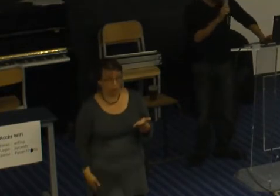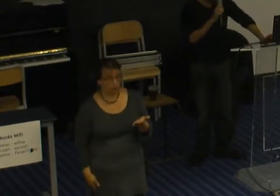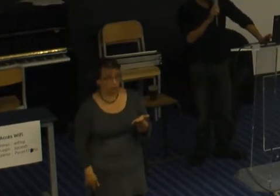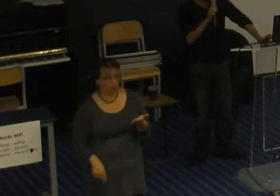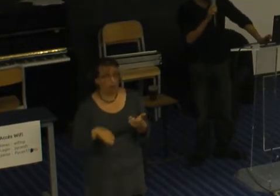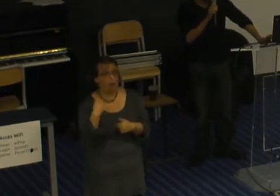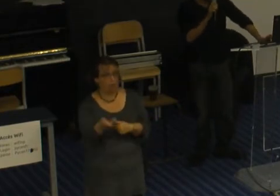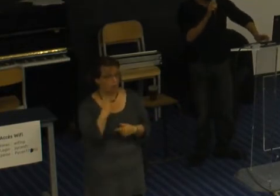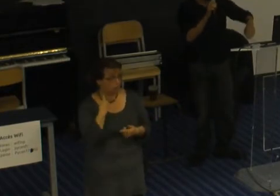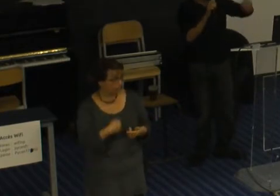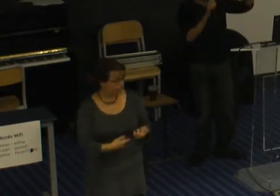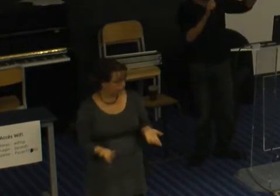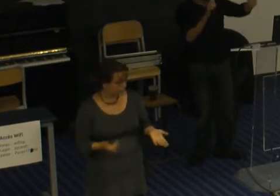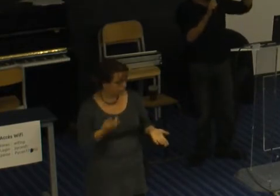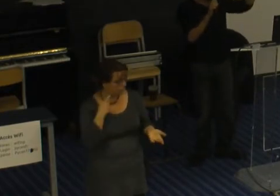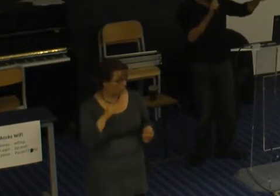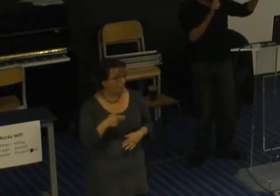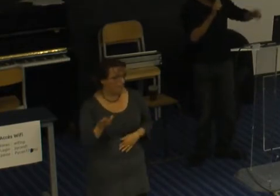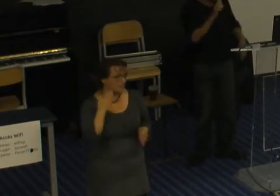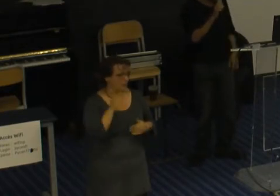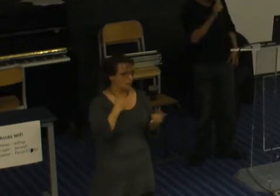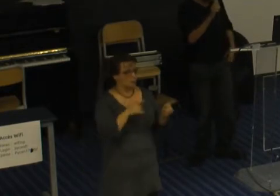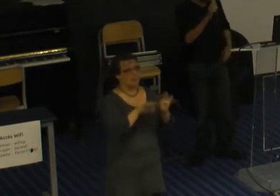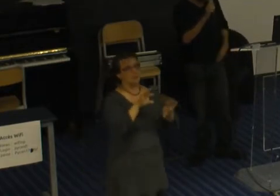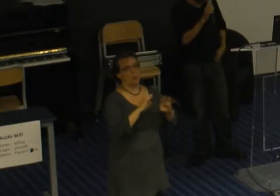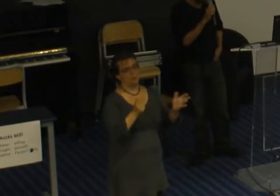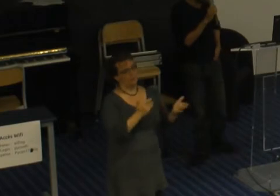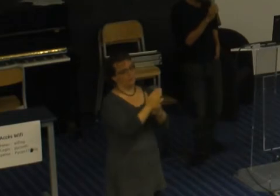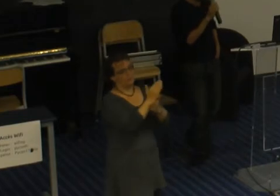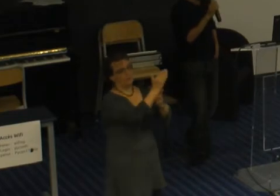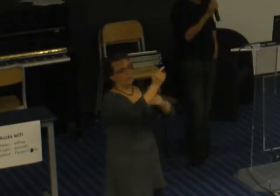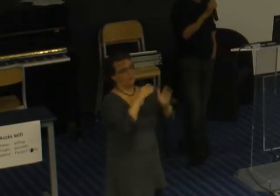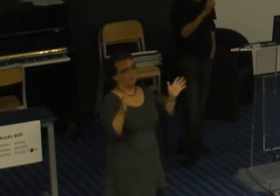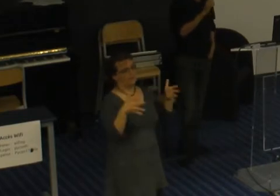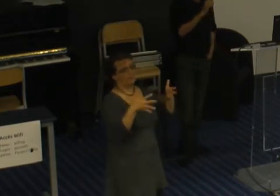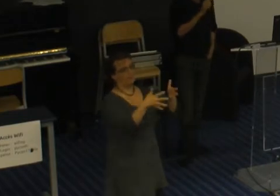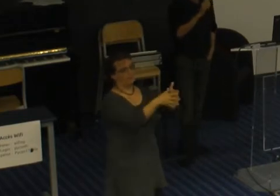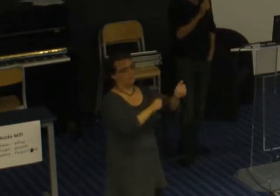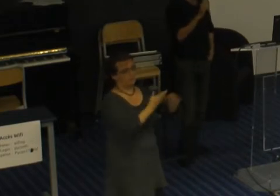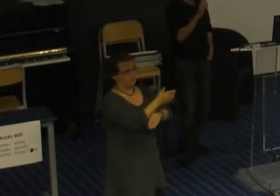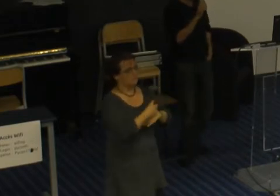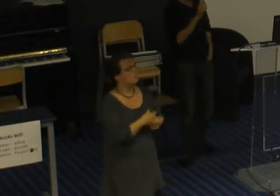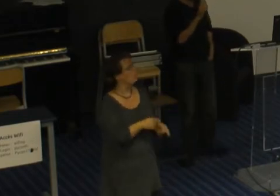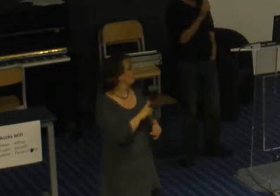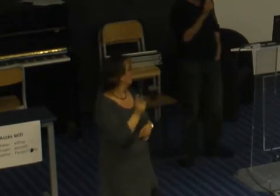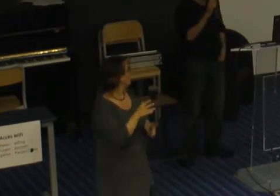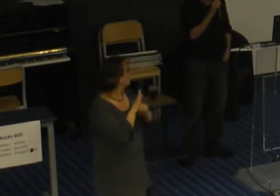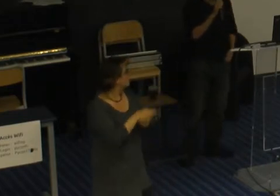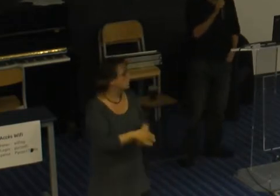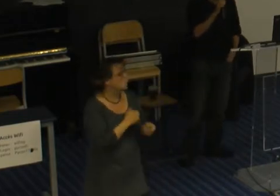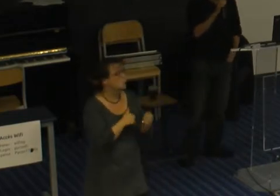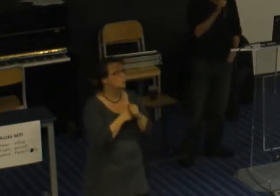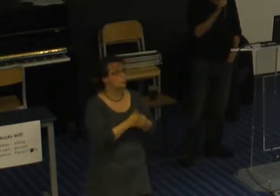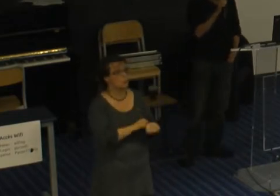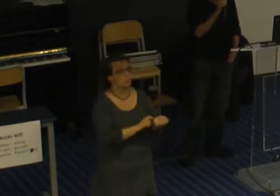servi à sélectionner des gens et ainsi de suite. Il y a la discrimination aux origines, donc moi j'arrive tout naïf, jeune